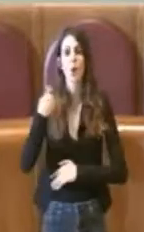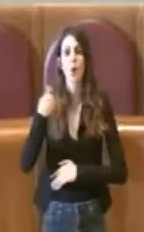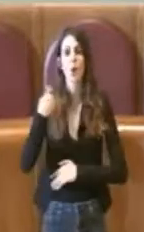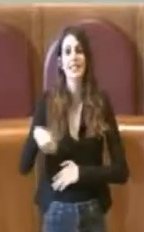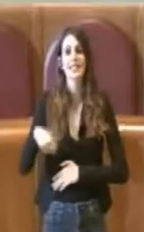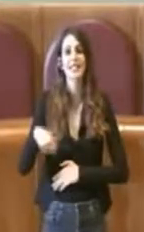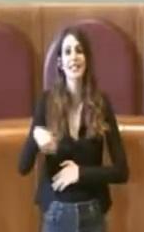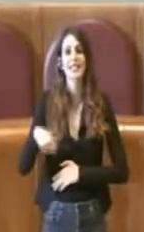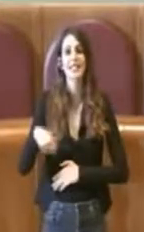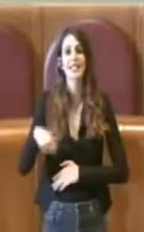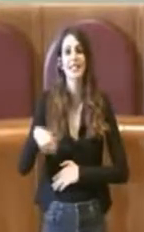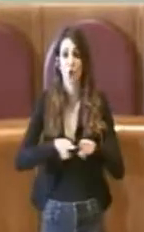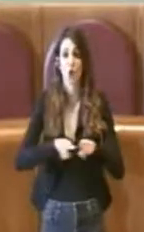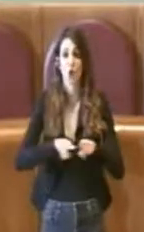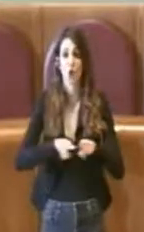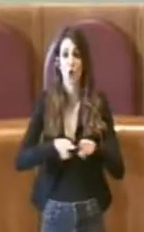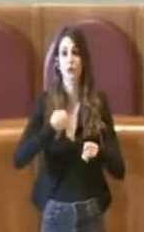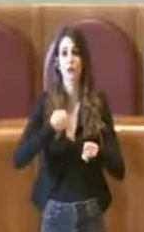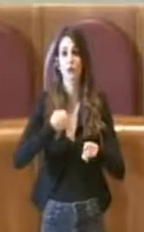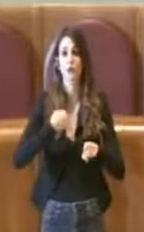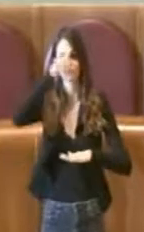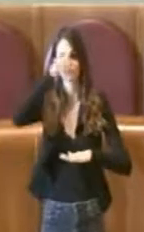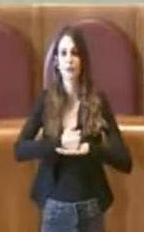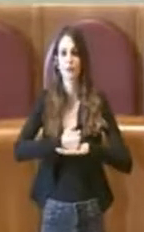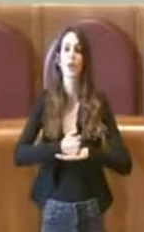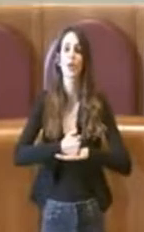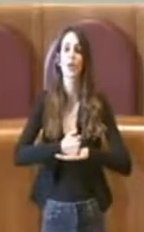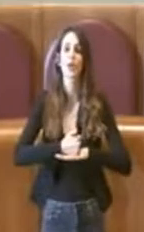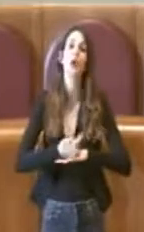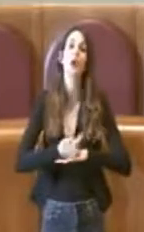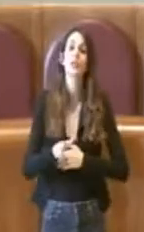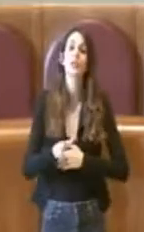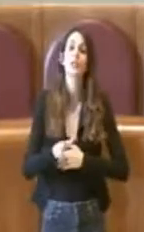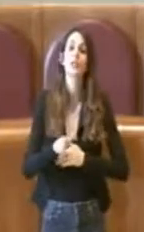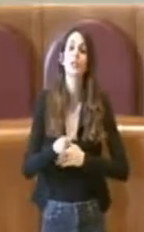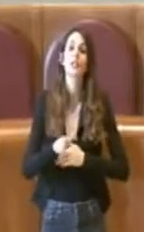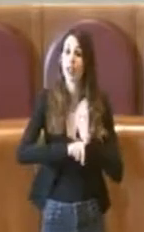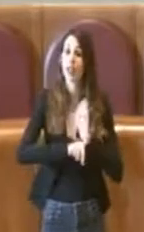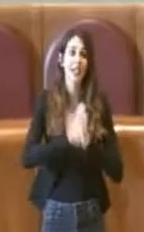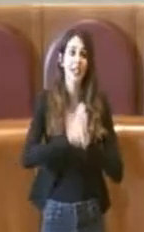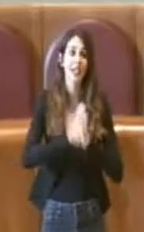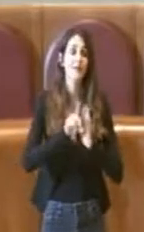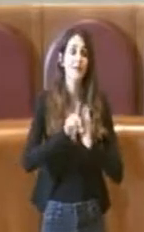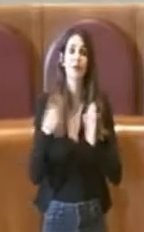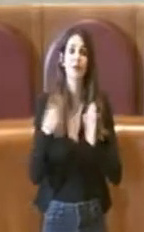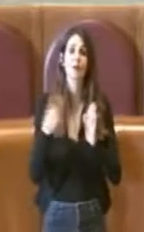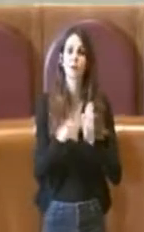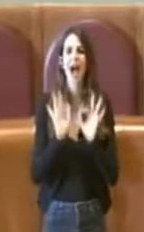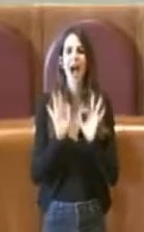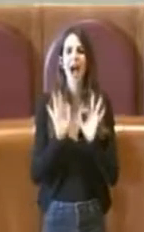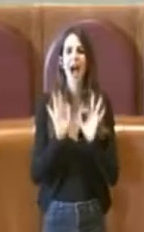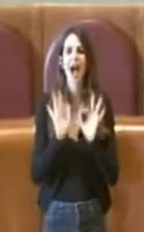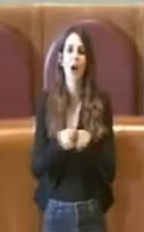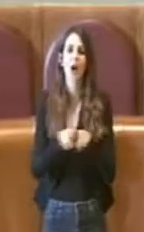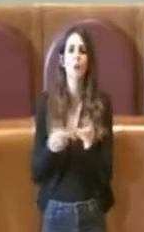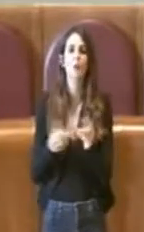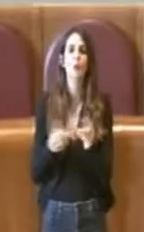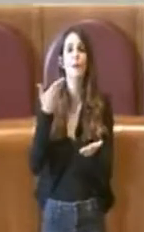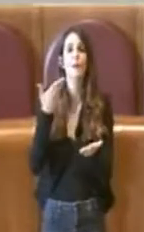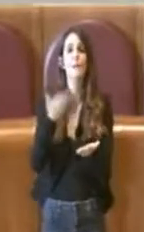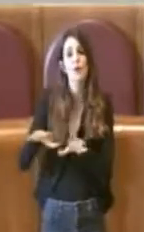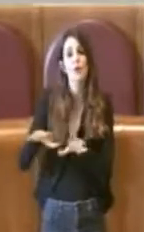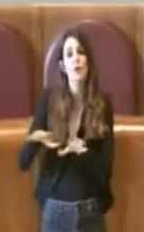Commissione che presiedo, perché questa delibera è arrivata come proposta di giunta alla Commissione